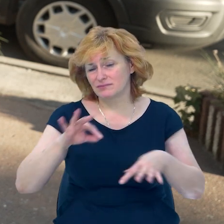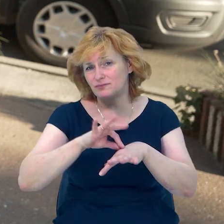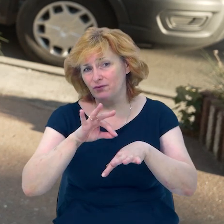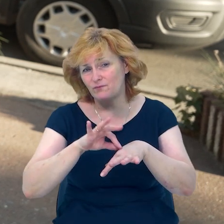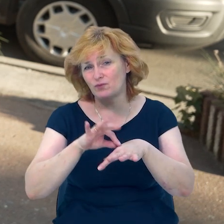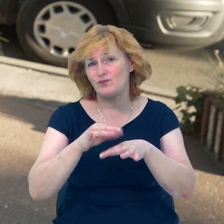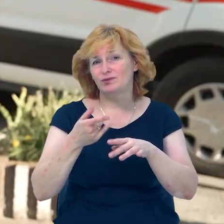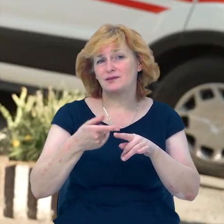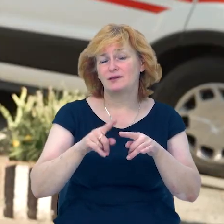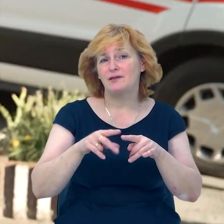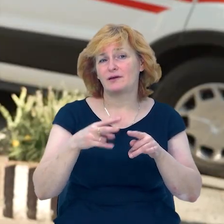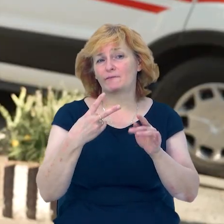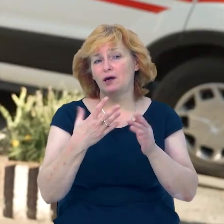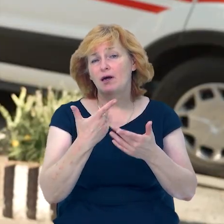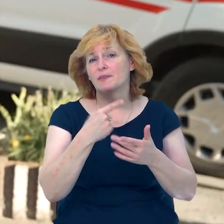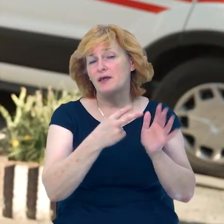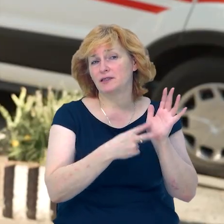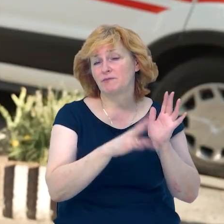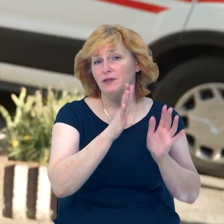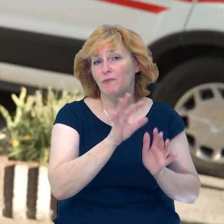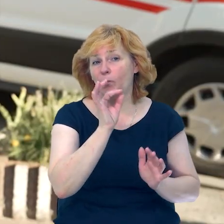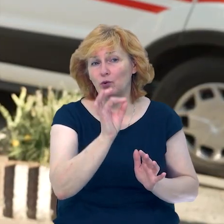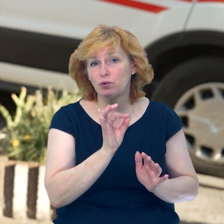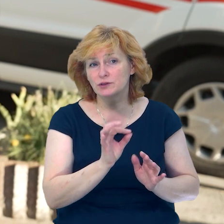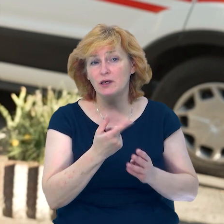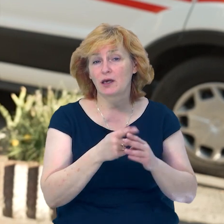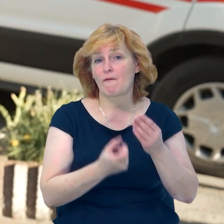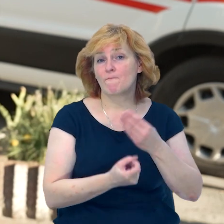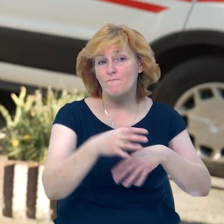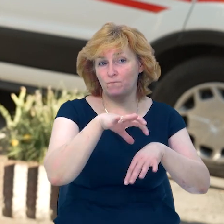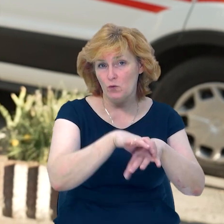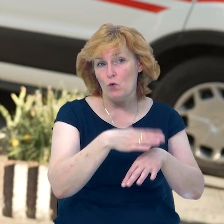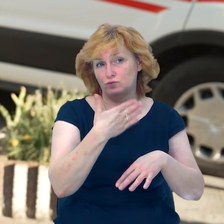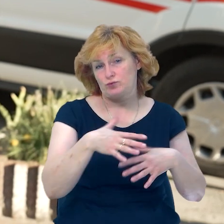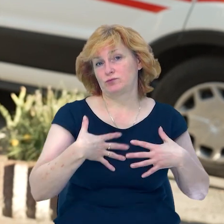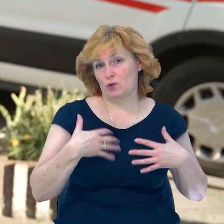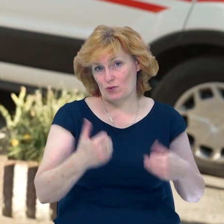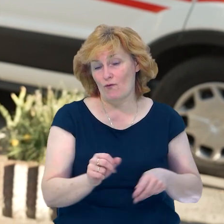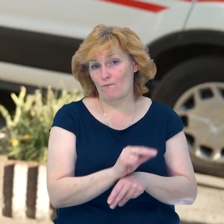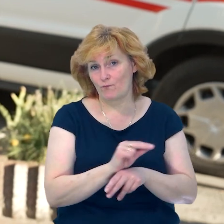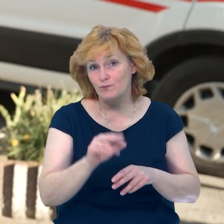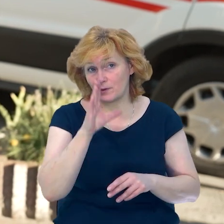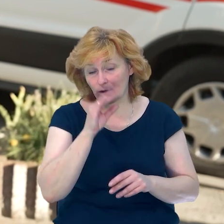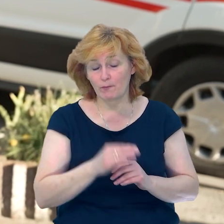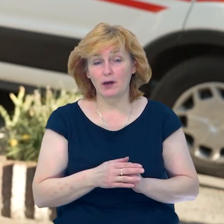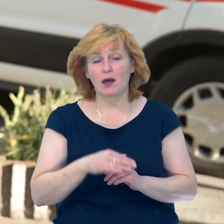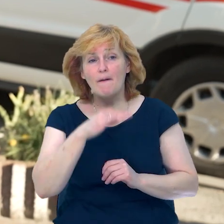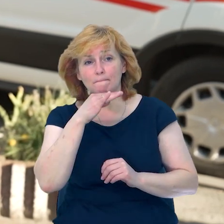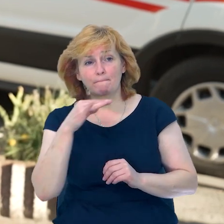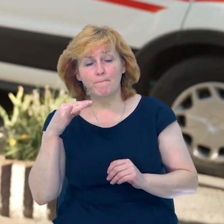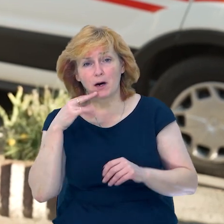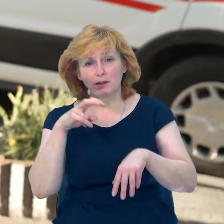менопаузальні стани. Десь 75% патології, яка виявляється, вже оздоровлено. Також лікарі багато